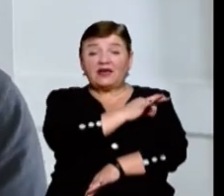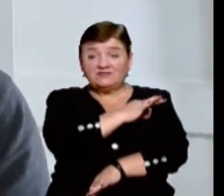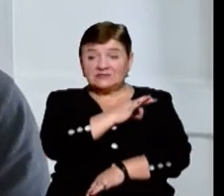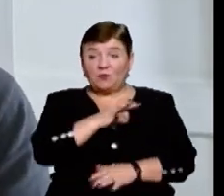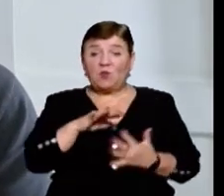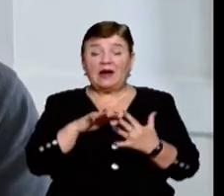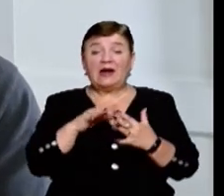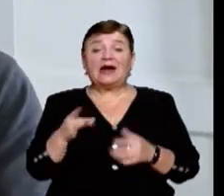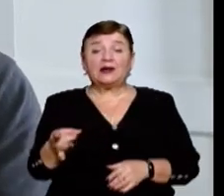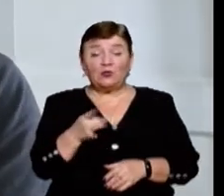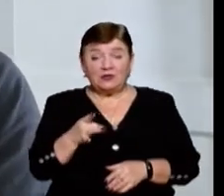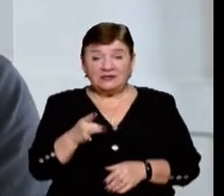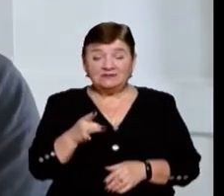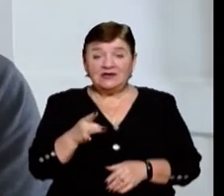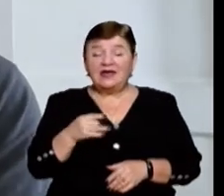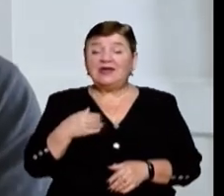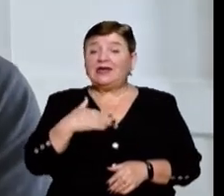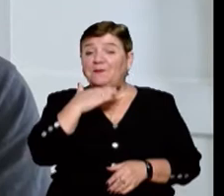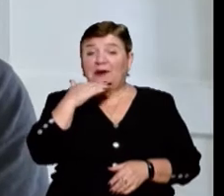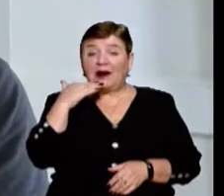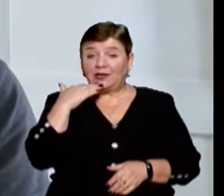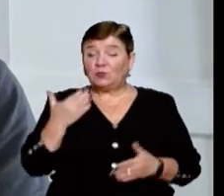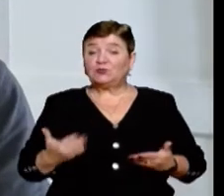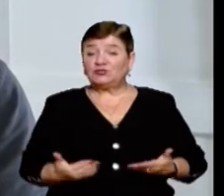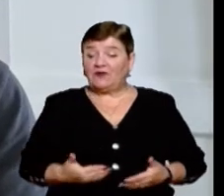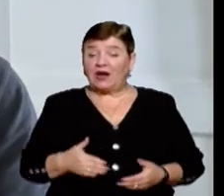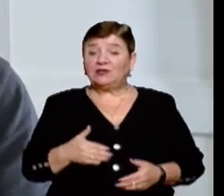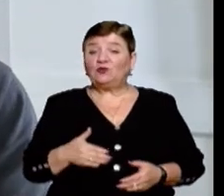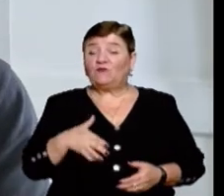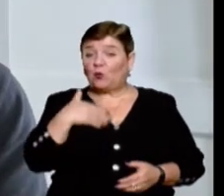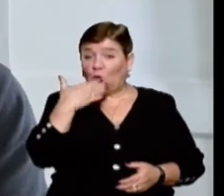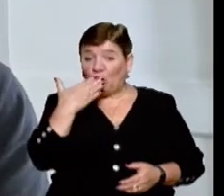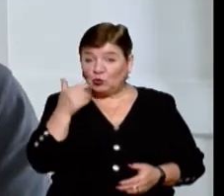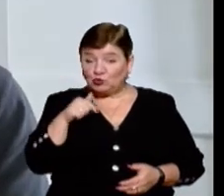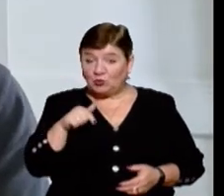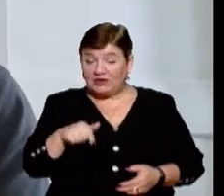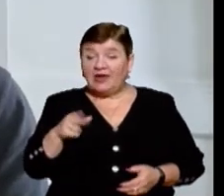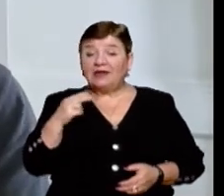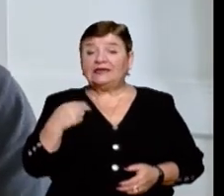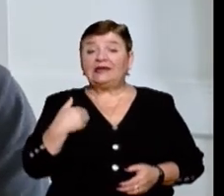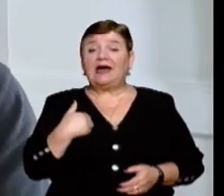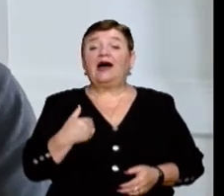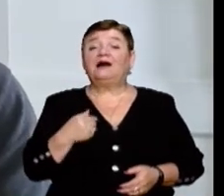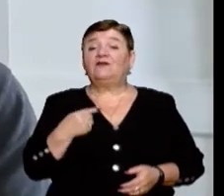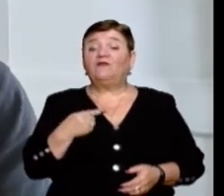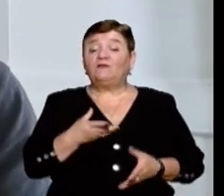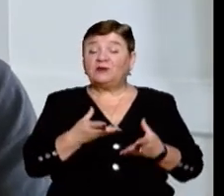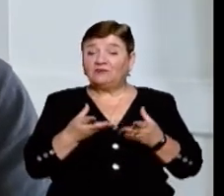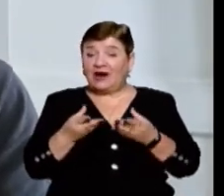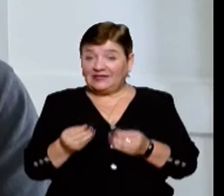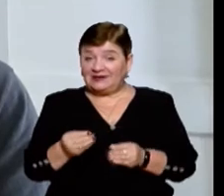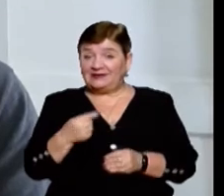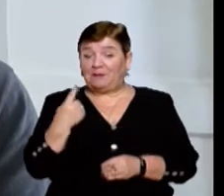в селищі Ясіня, а проживаю вже багато років в Ужгороді, то це будуть перші вибори, де я реально зможу впливати